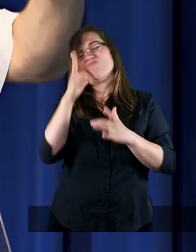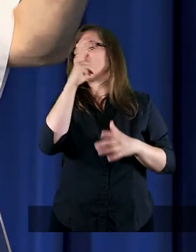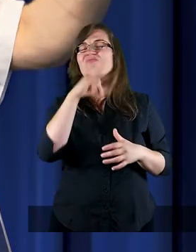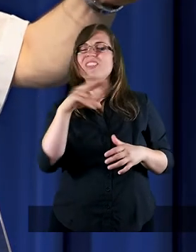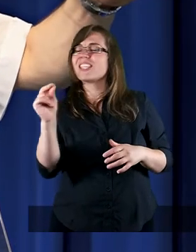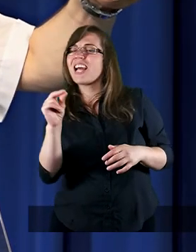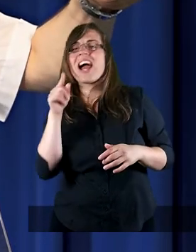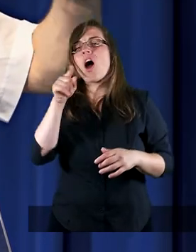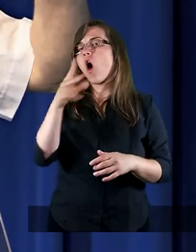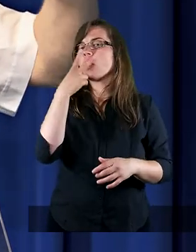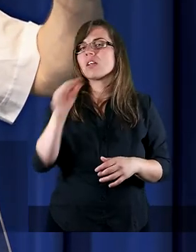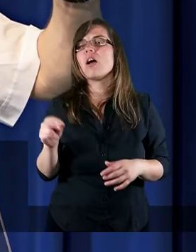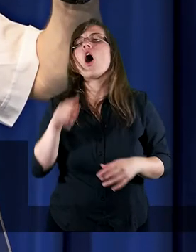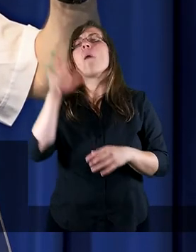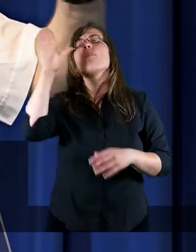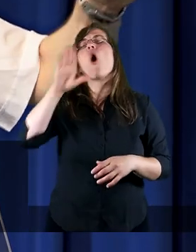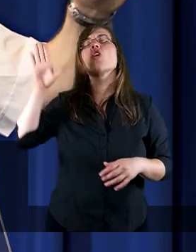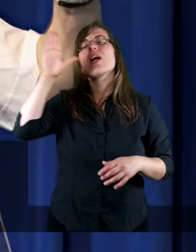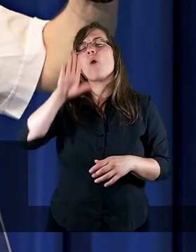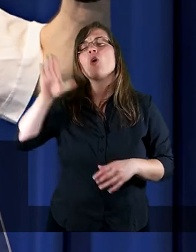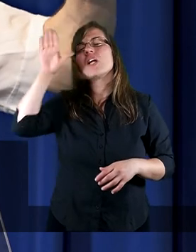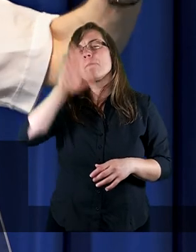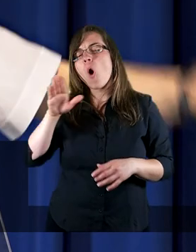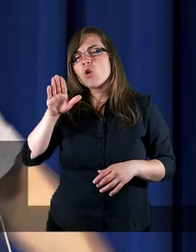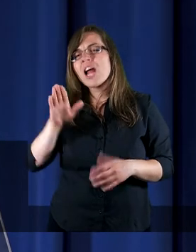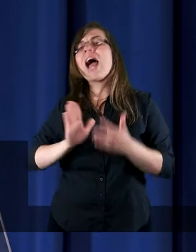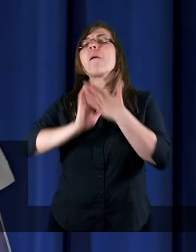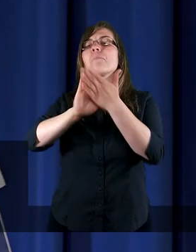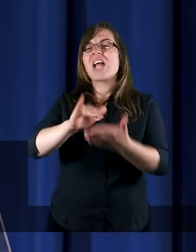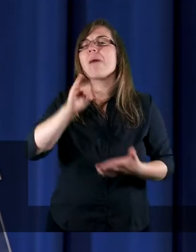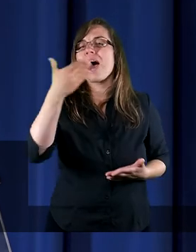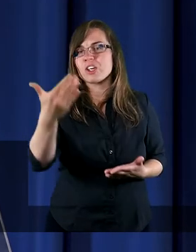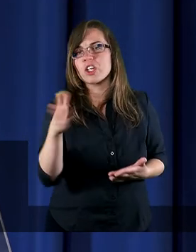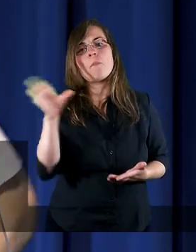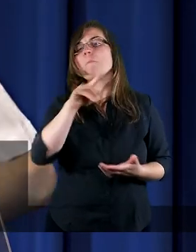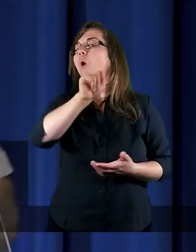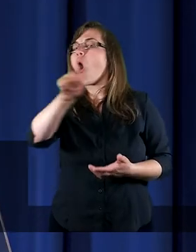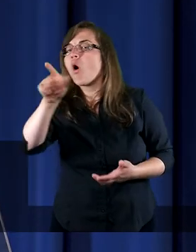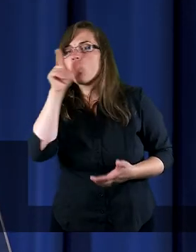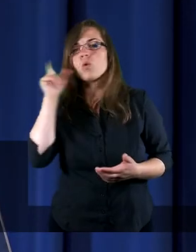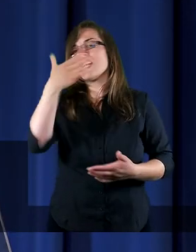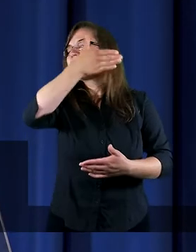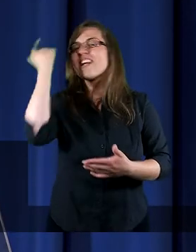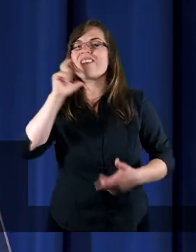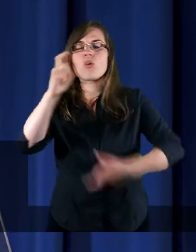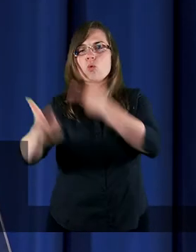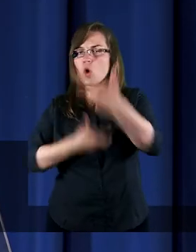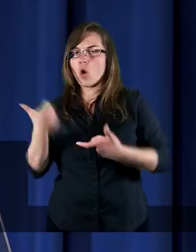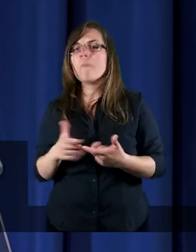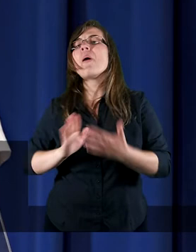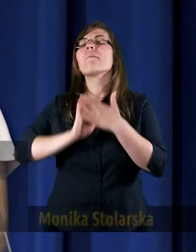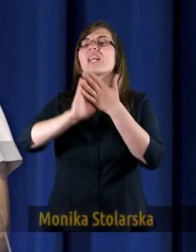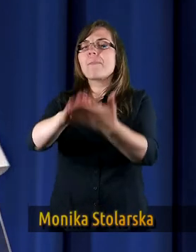mój, Boże mój, przebacz im, bo nie wiedzą, co czyniał. Dlatego przebaczajmy, kochani,